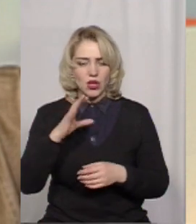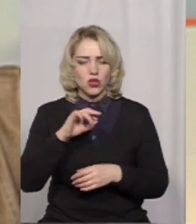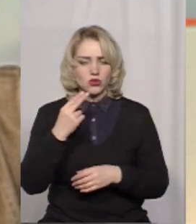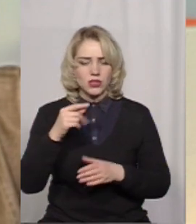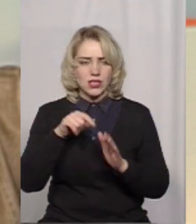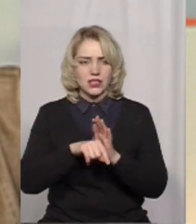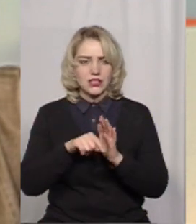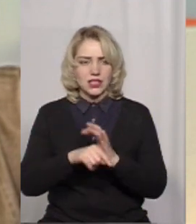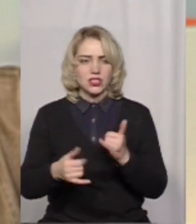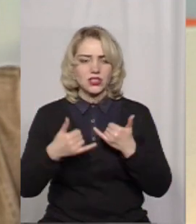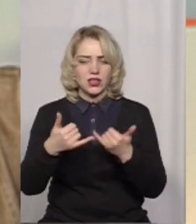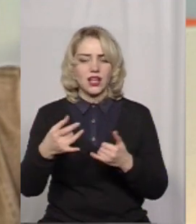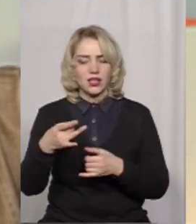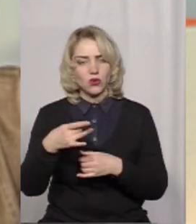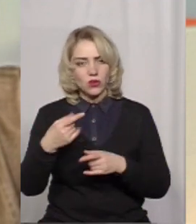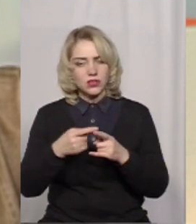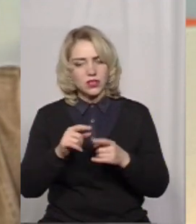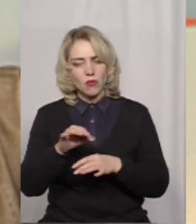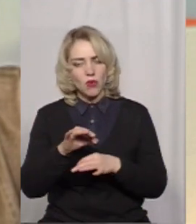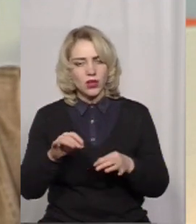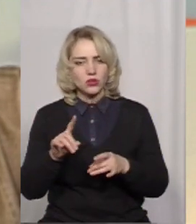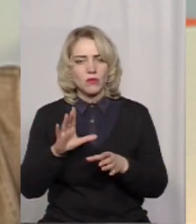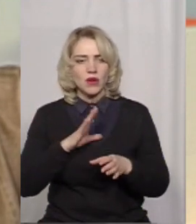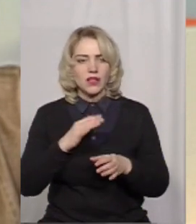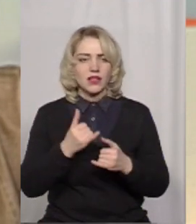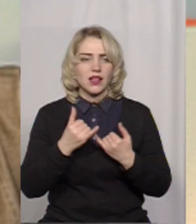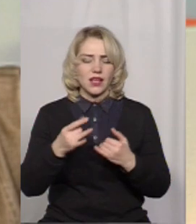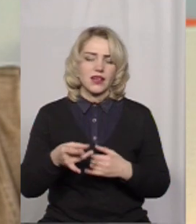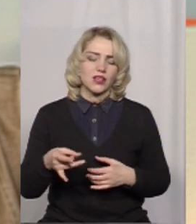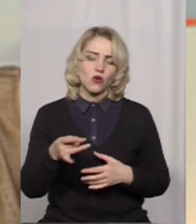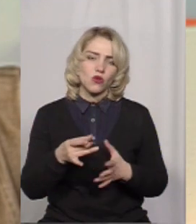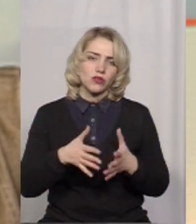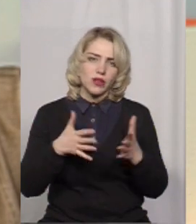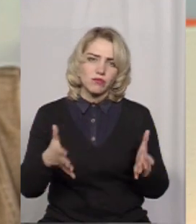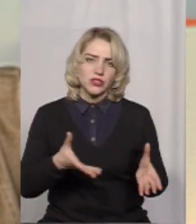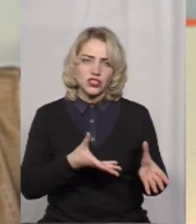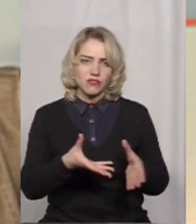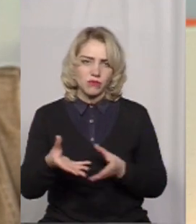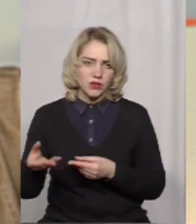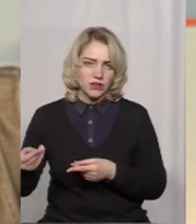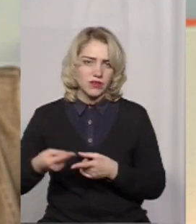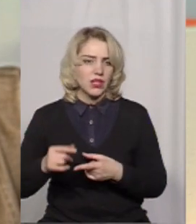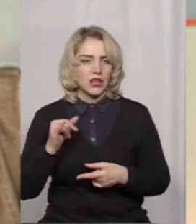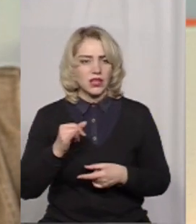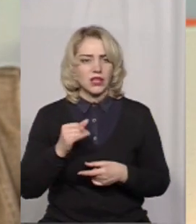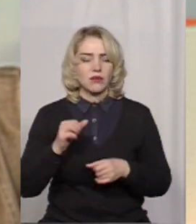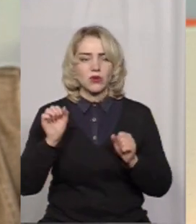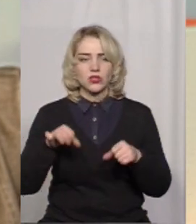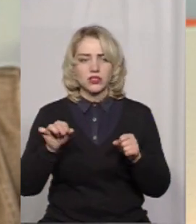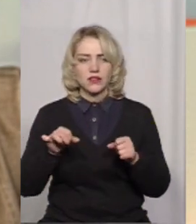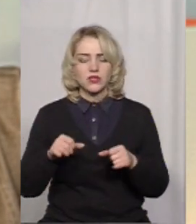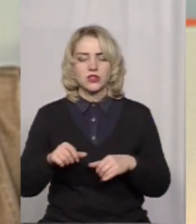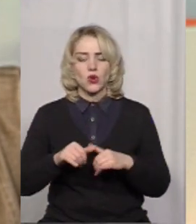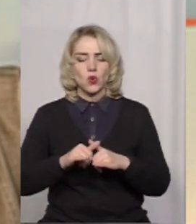значимість для регіону, тобто, щоб цей проєкт мав, якомога, більший вплив на регіон і на мешканців регіону. Це до п'яти балів. І можливість